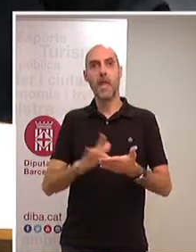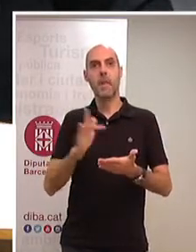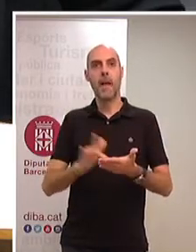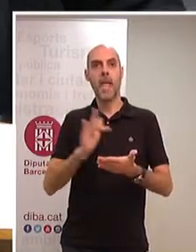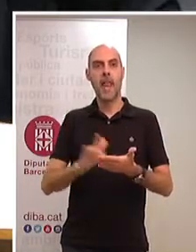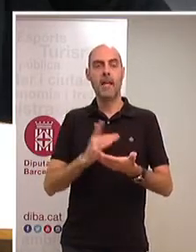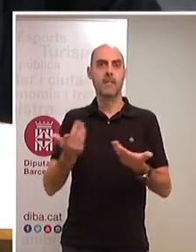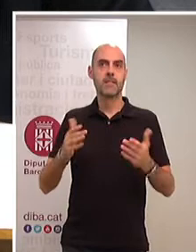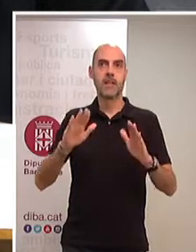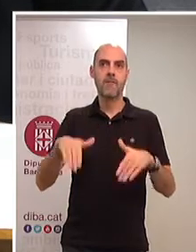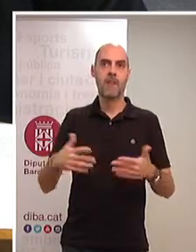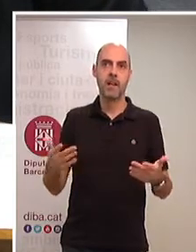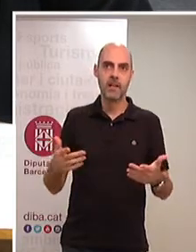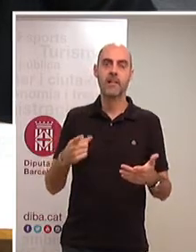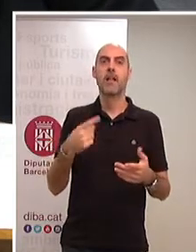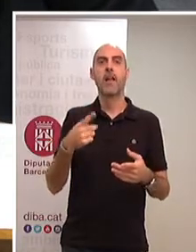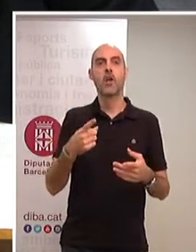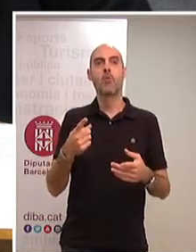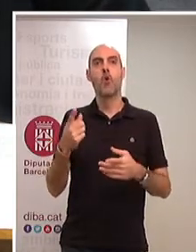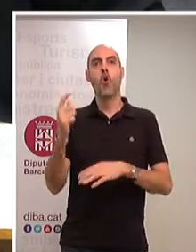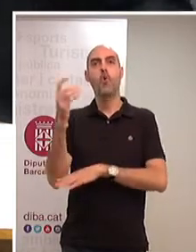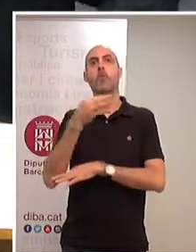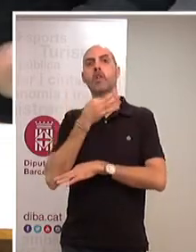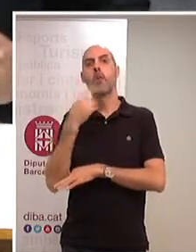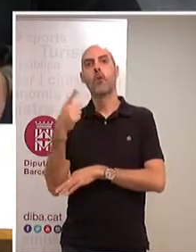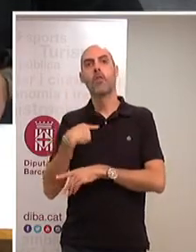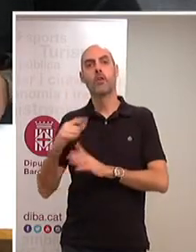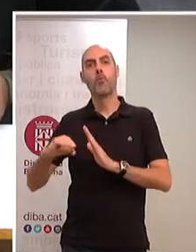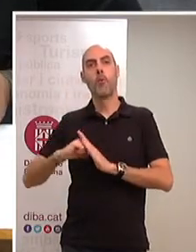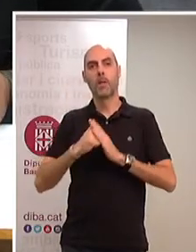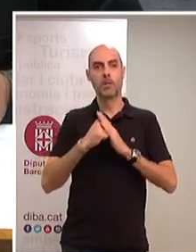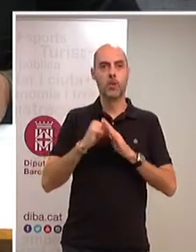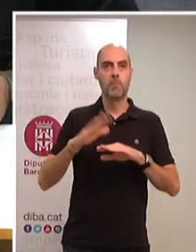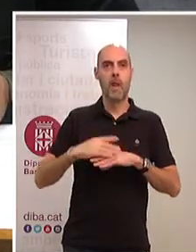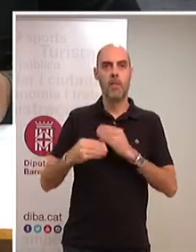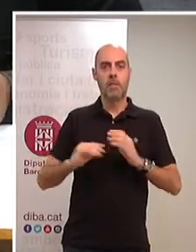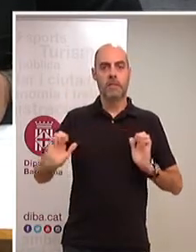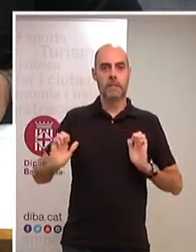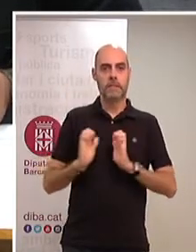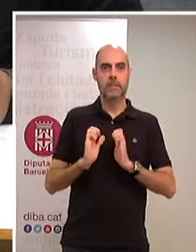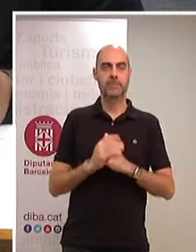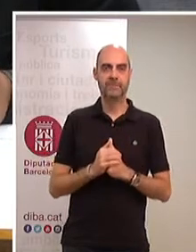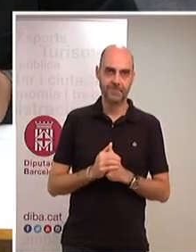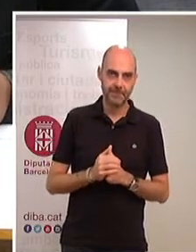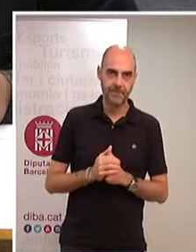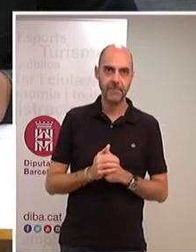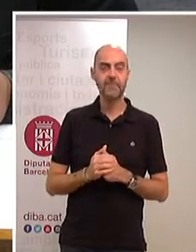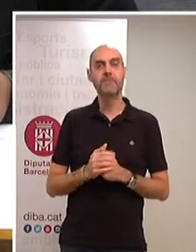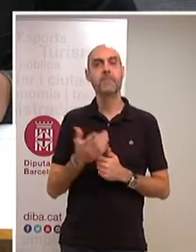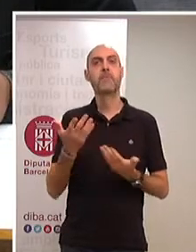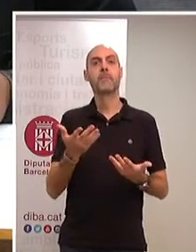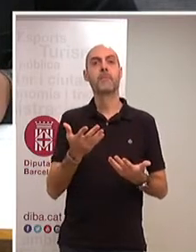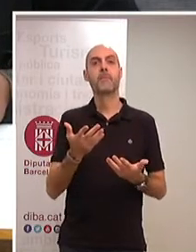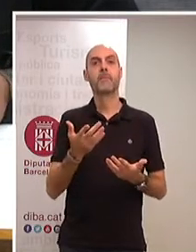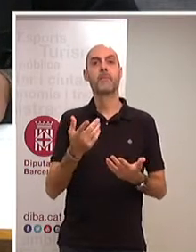El que passa és la sort que té el grup és que el portaveu té una pressió general a fer-ho més curt i vostè ja també m'haurà de